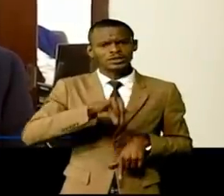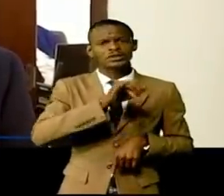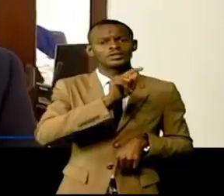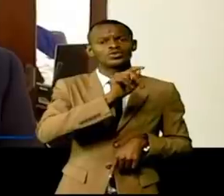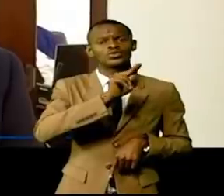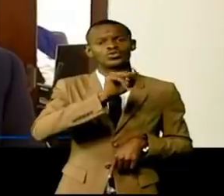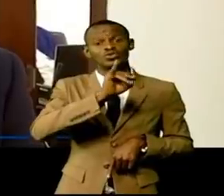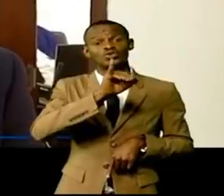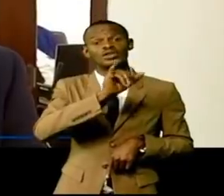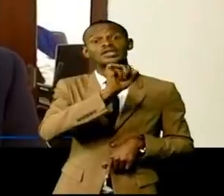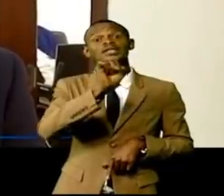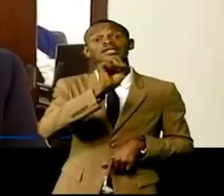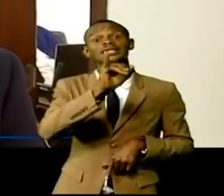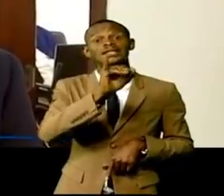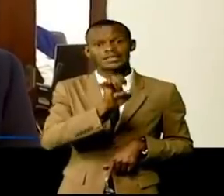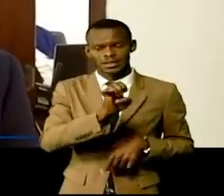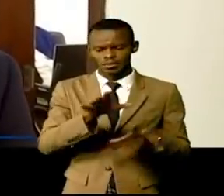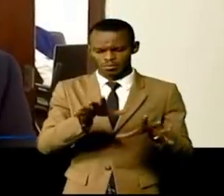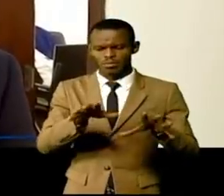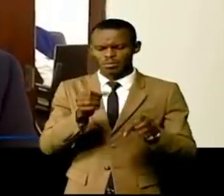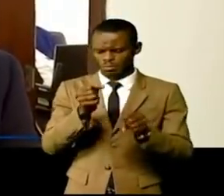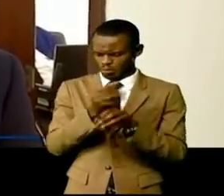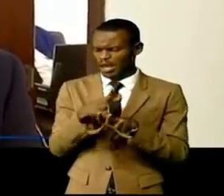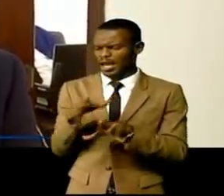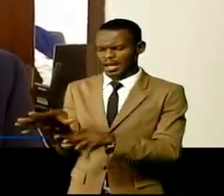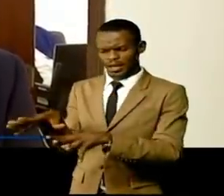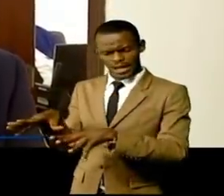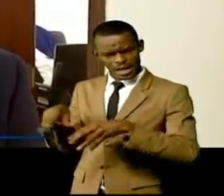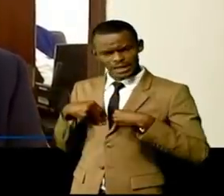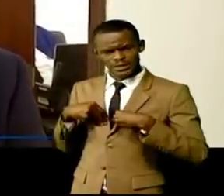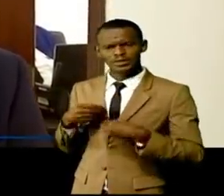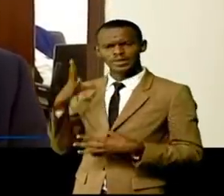congolaise a beaucoup d'institutions qui peuvent